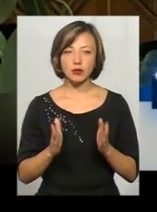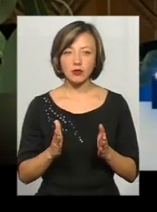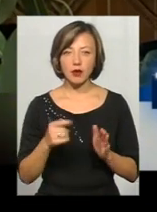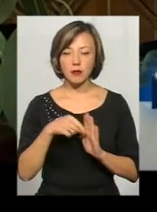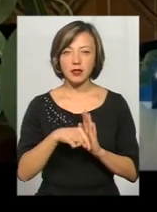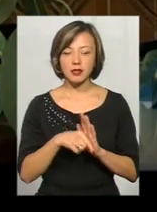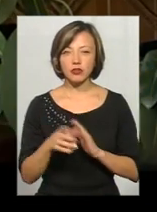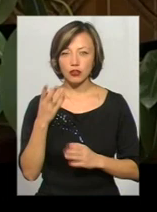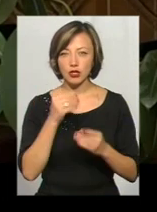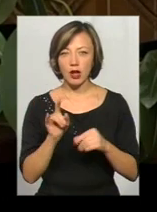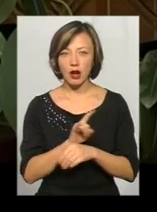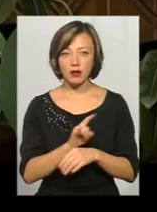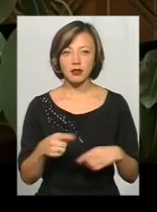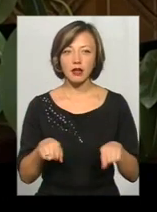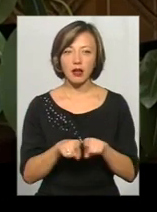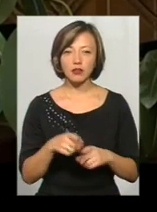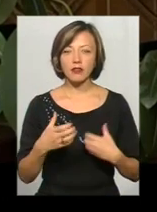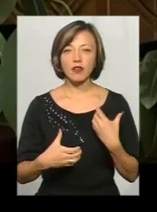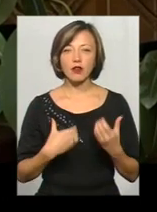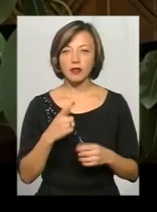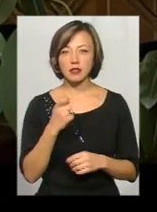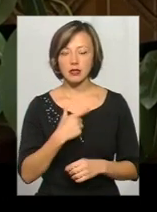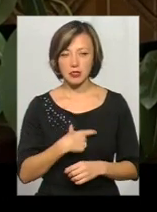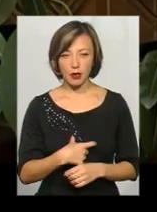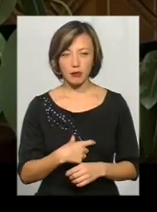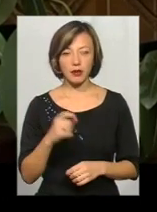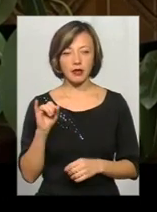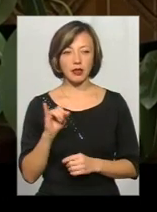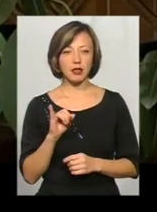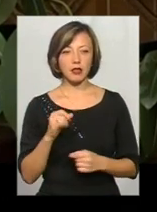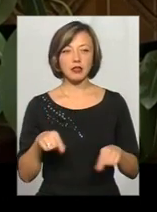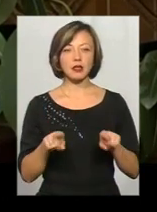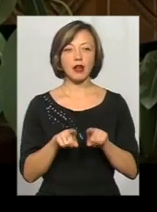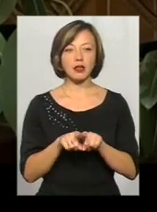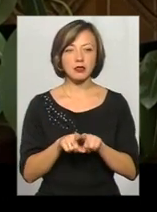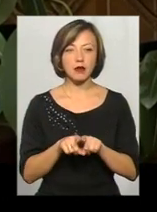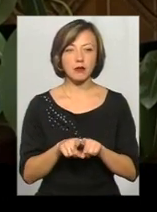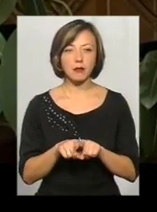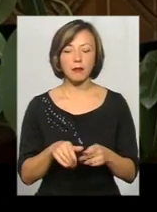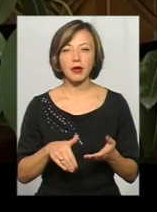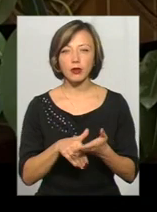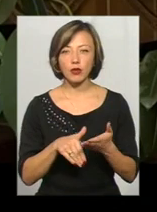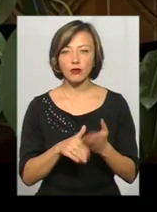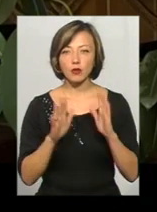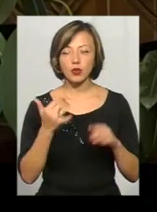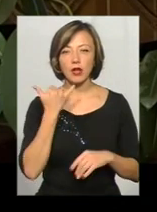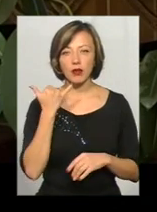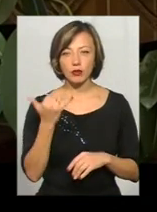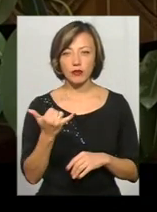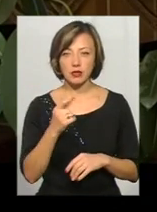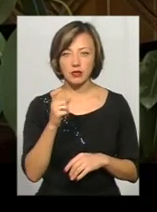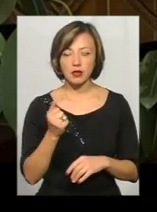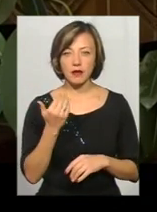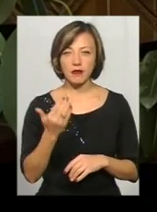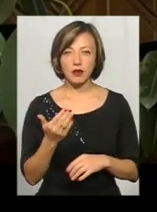шаграйства. Тобто тут також хвилювання за себе. І така ж сама метода, як буду телефонувати за